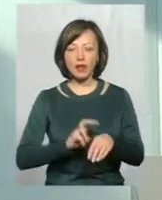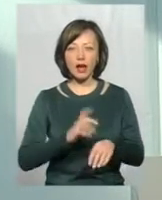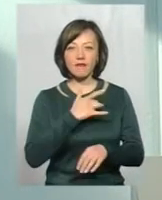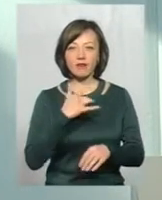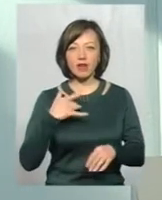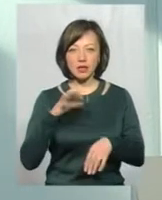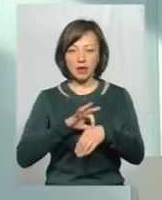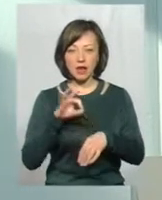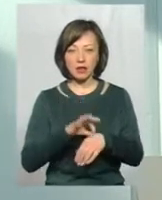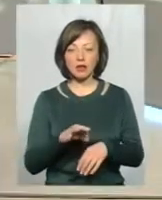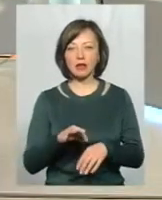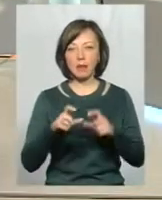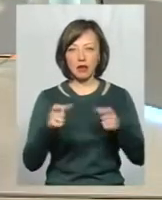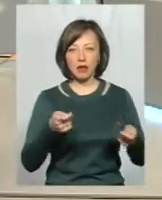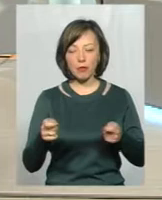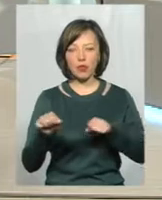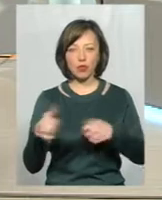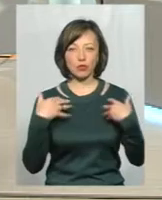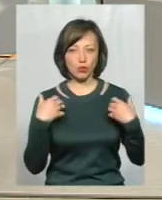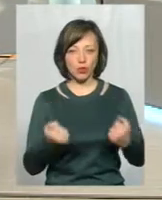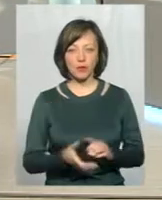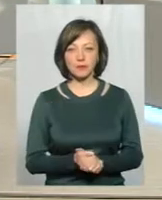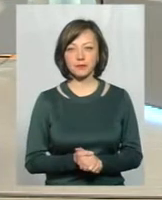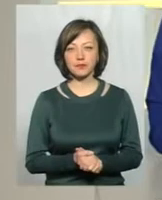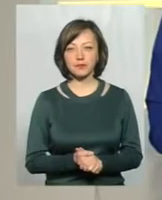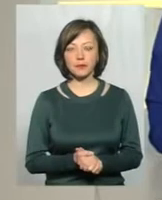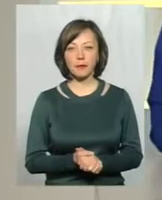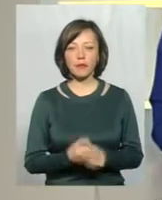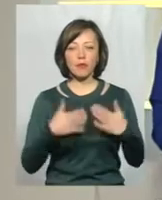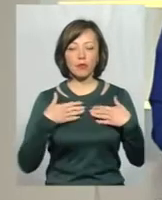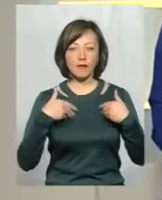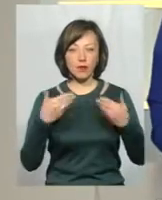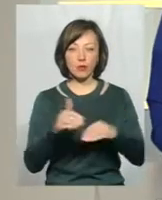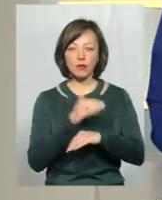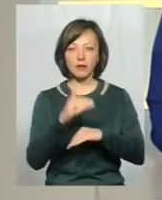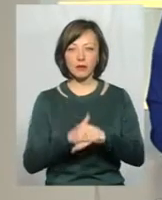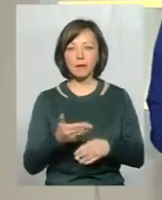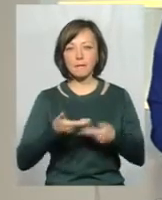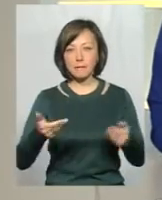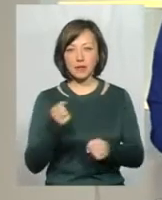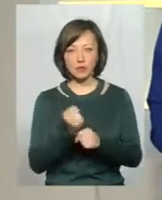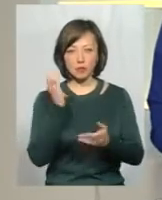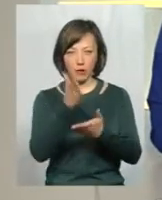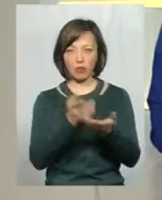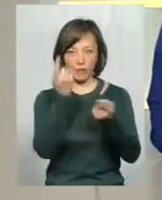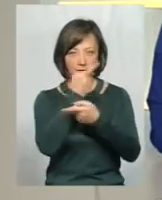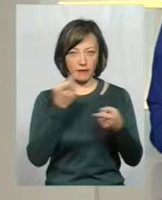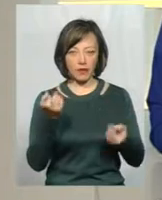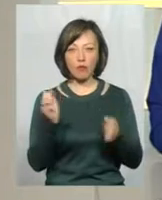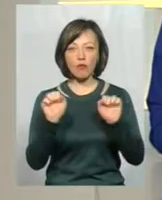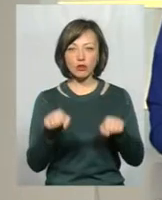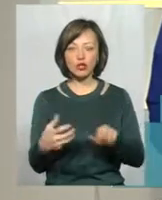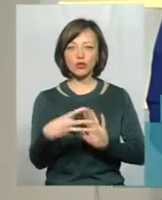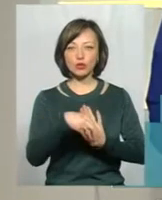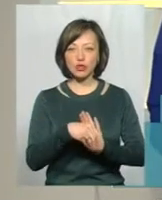Хмельницької облдержадміністрації. Мої вітання. Добрий вечір. Нашим телеглядачам, я нагадую, що ми працюємо у прямому ефірі, тому можете